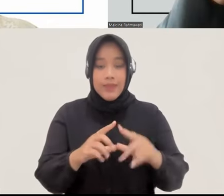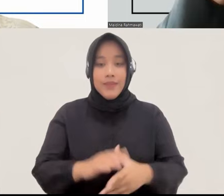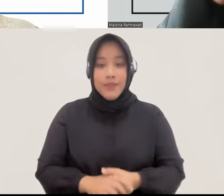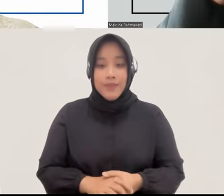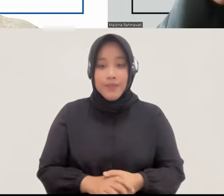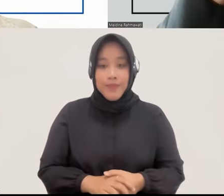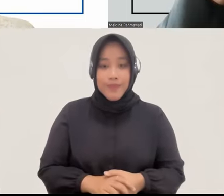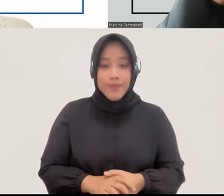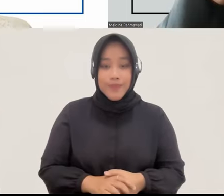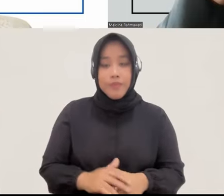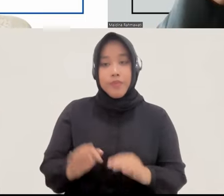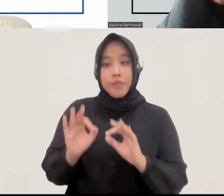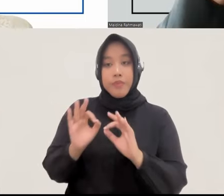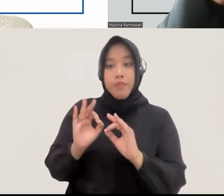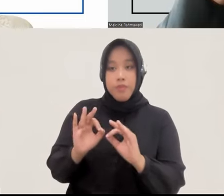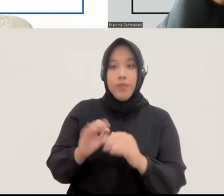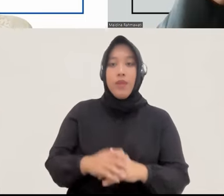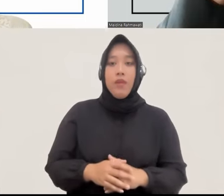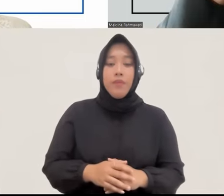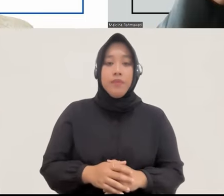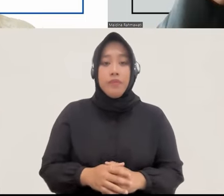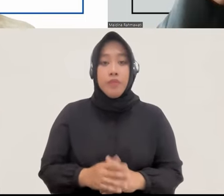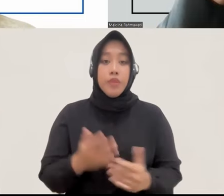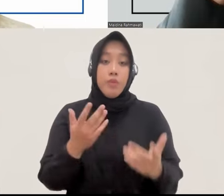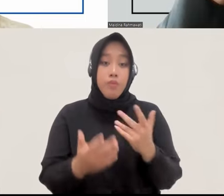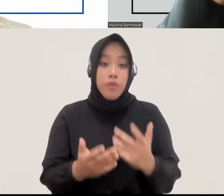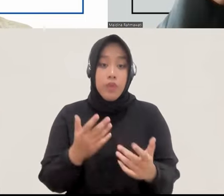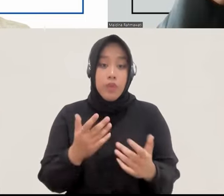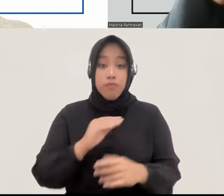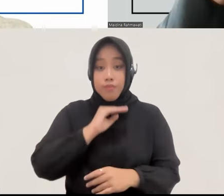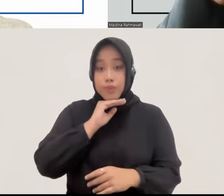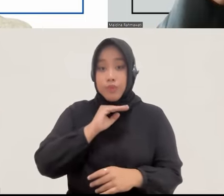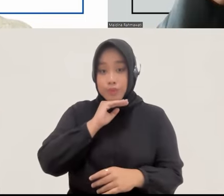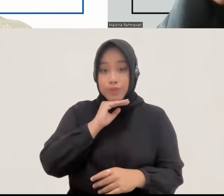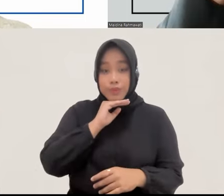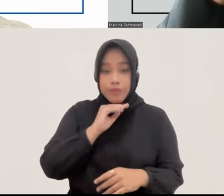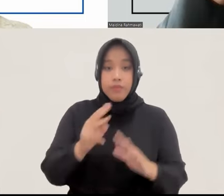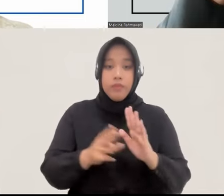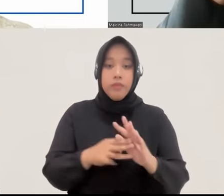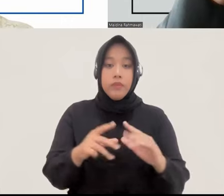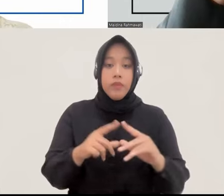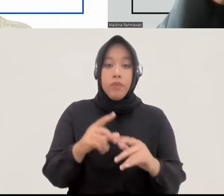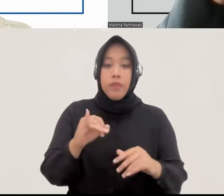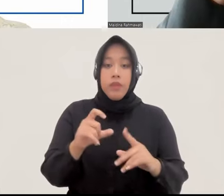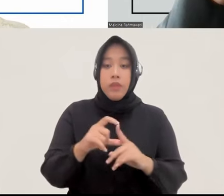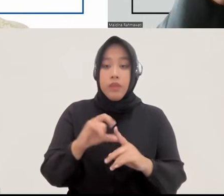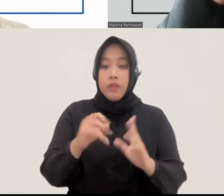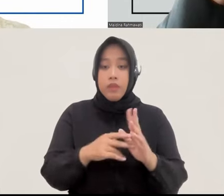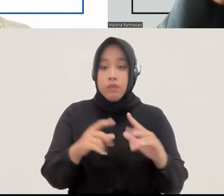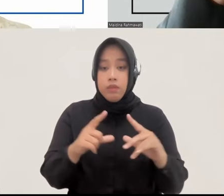oke mungkin sambil menunggu Mbak Maidina sepertinya Mbak Maidina ada